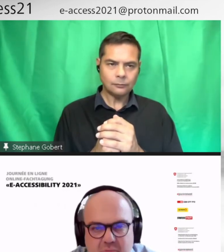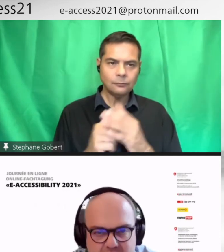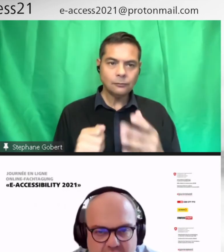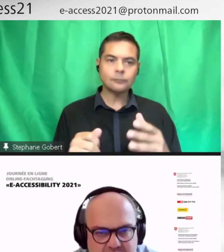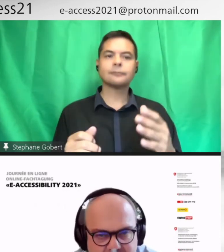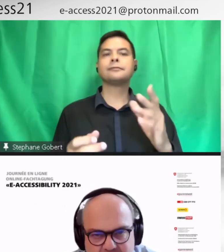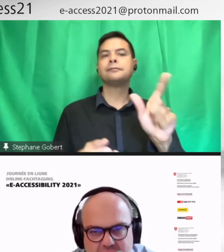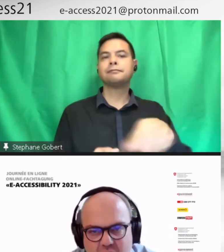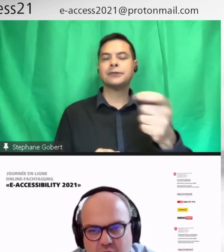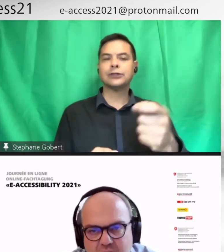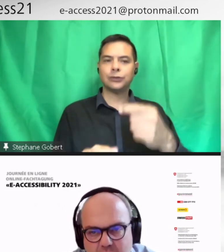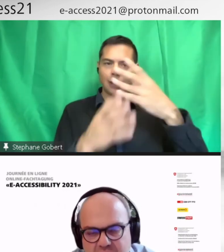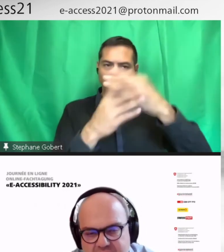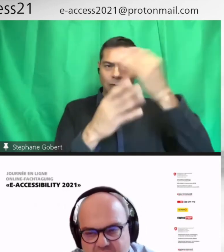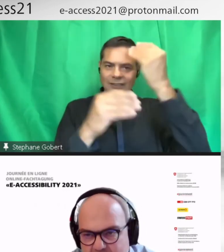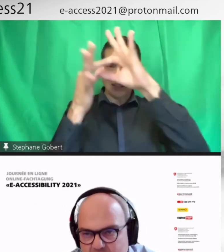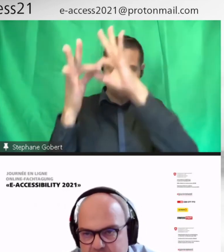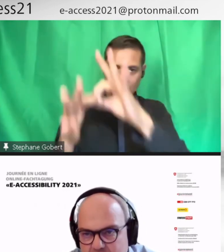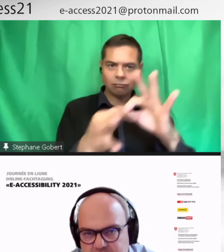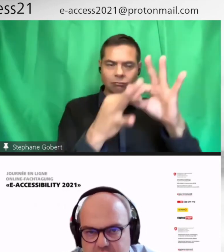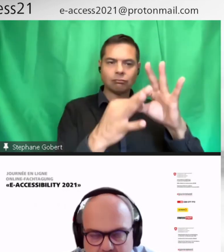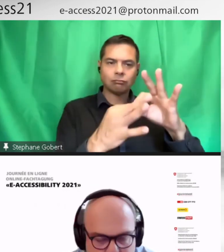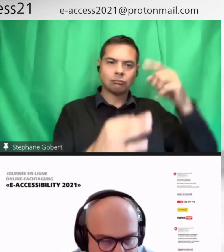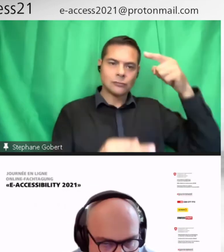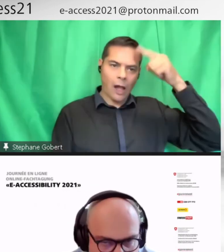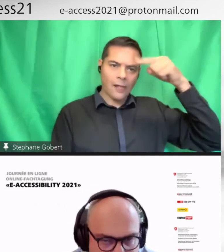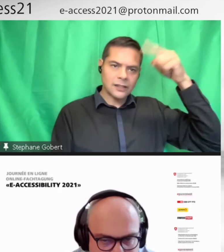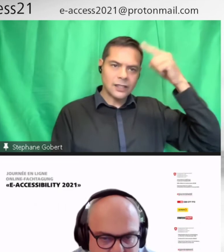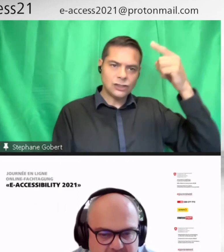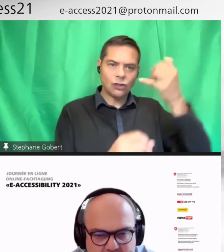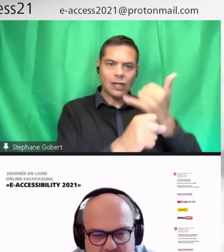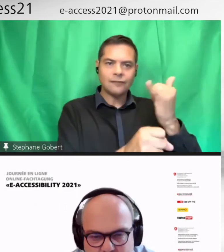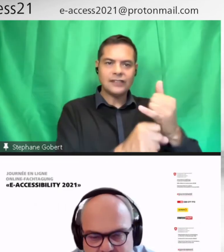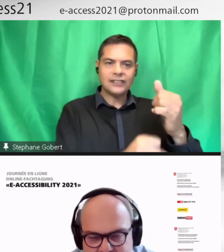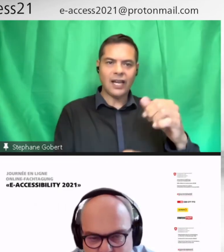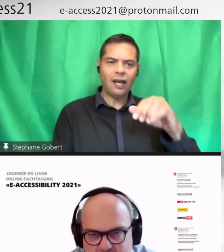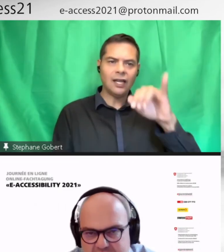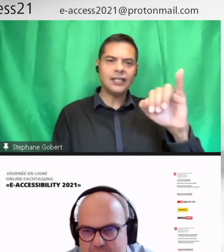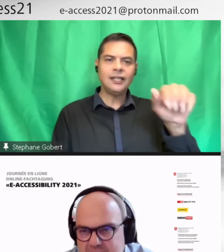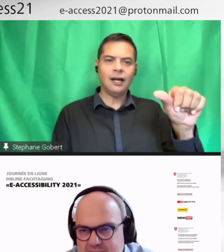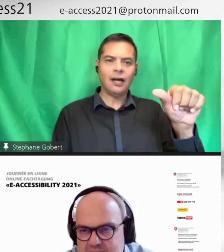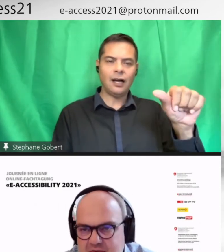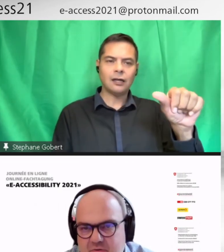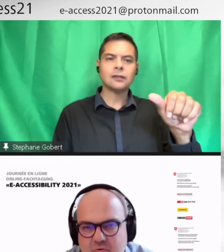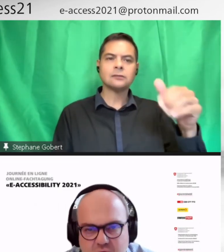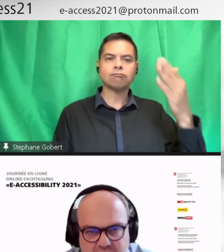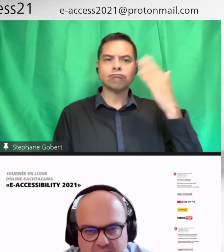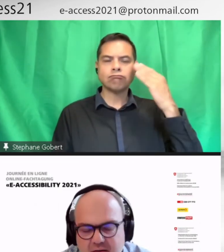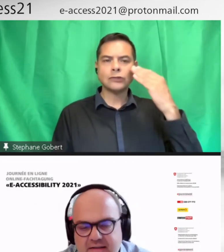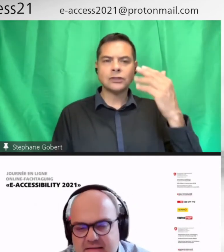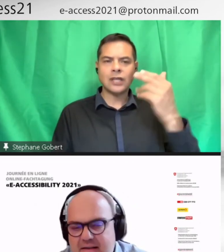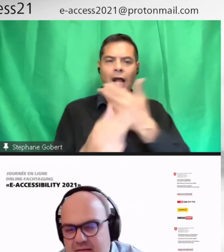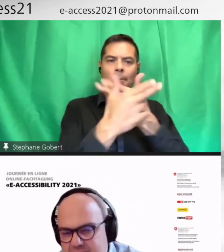Peut-être que vous connaissez les différents modules d'apprentissage de Microsoft. Ils ont maintenant fait des modules d'apprentissage pour les mathématiques, où c'est l